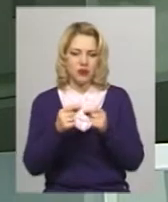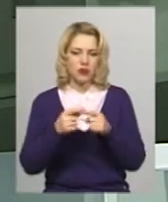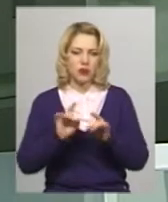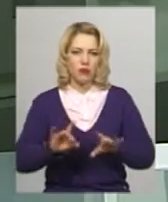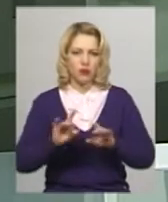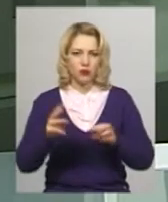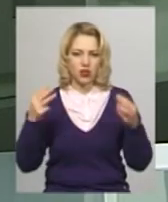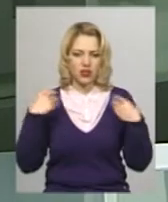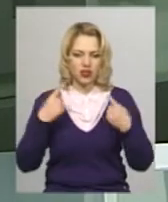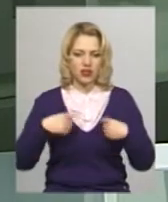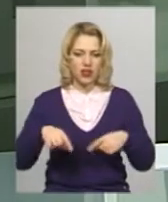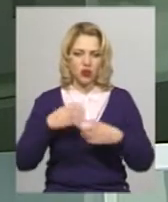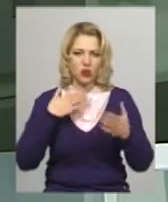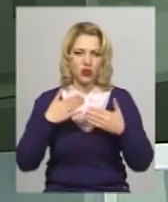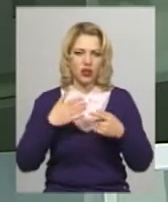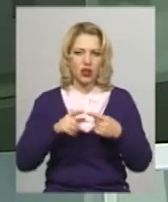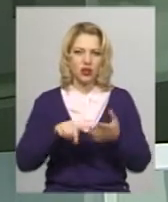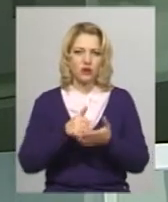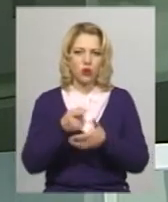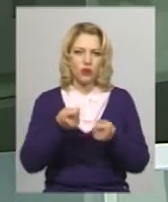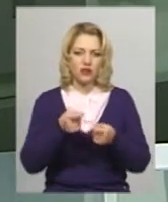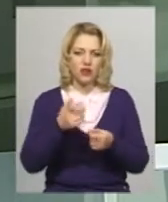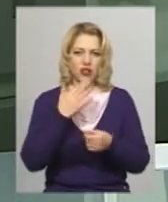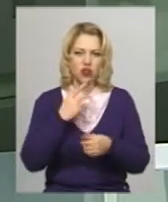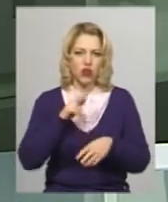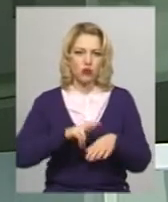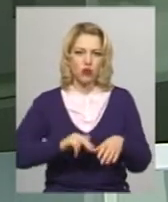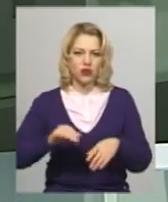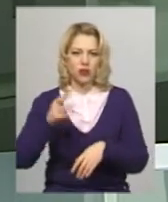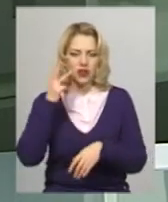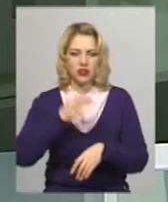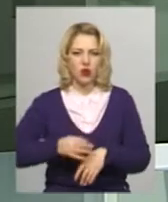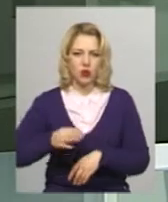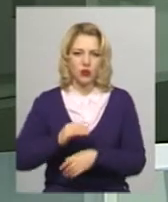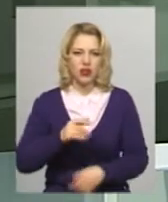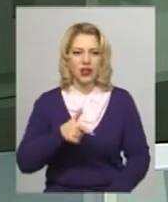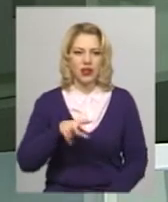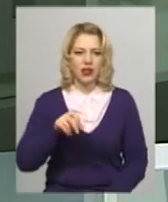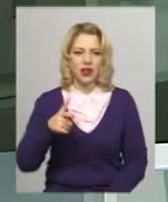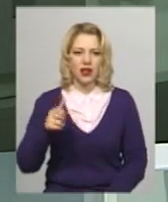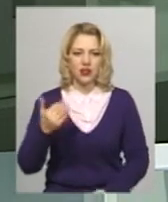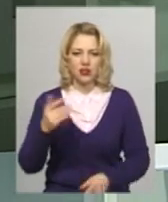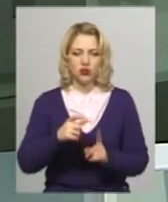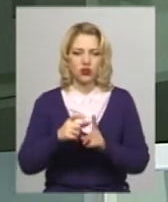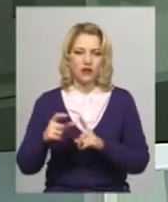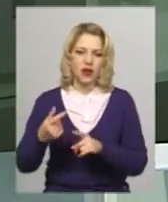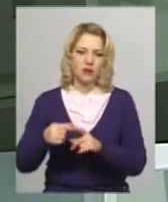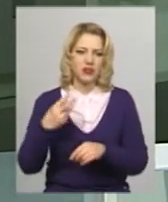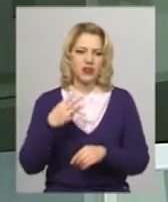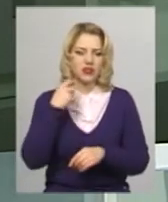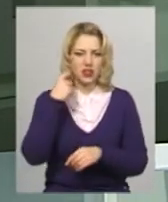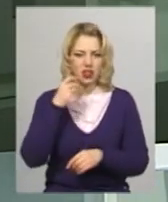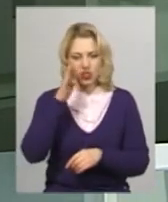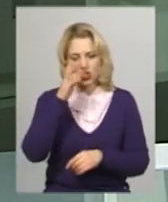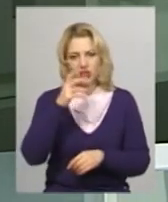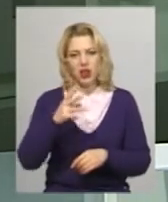начальник сектору комунікації Головного управління національної поліції в Хмельницькій області Інна Глега. За її словами, 30-річний